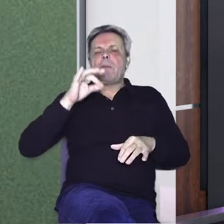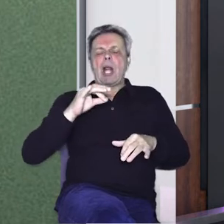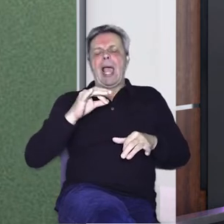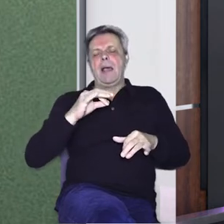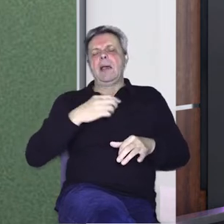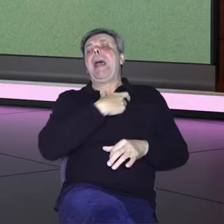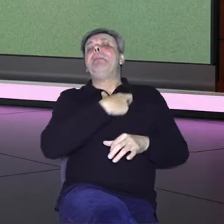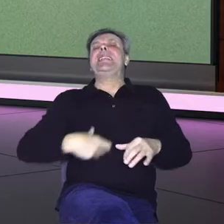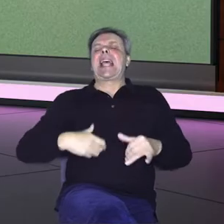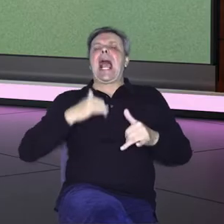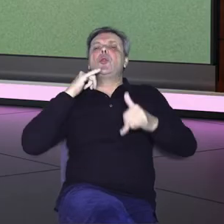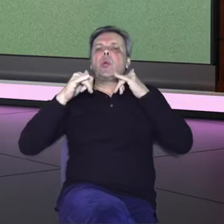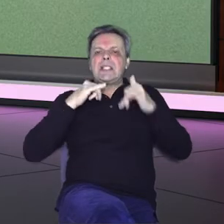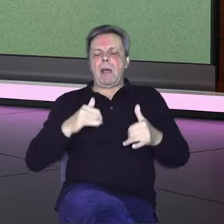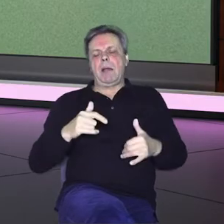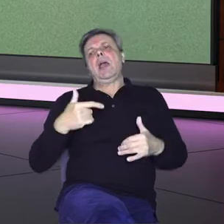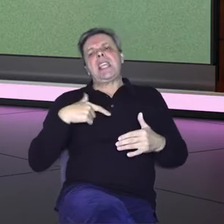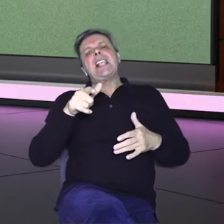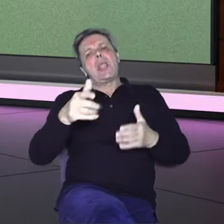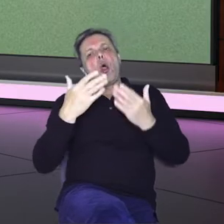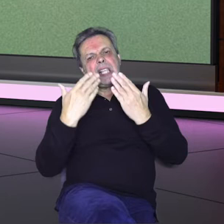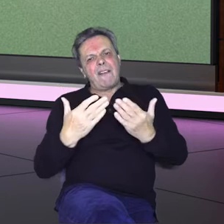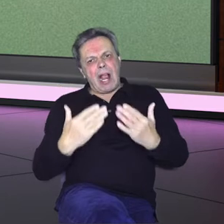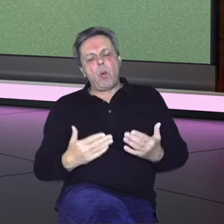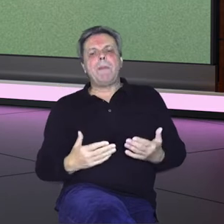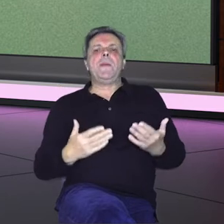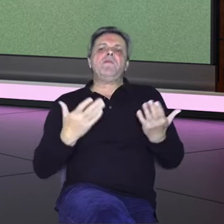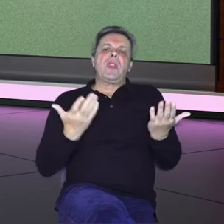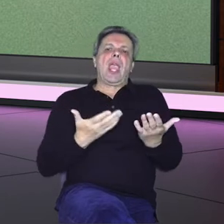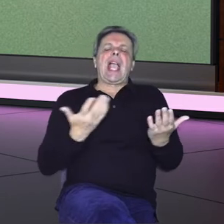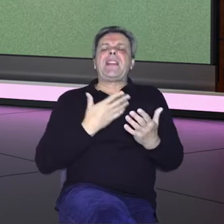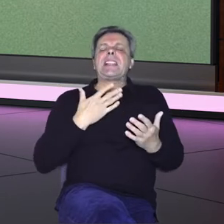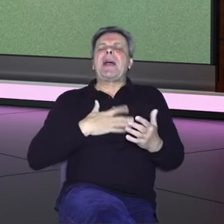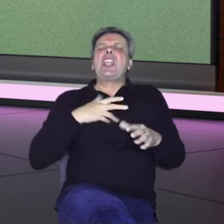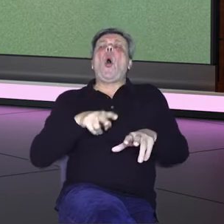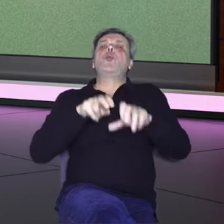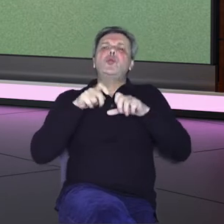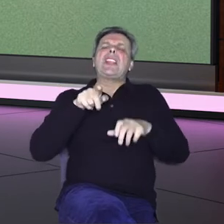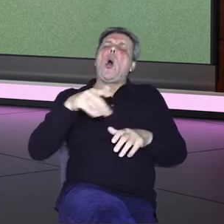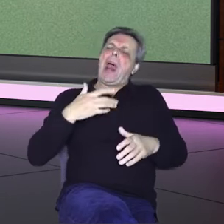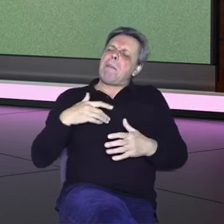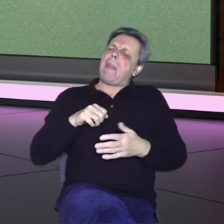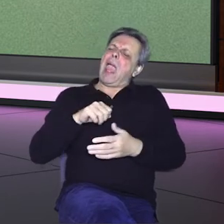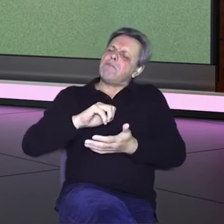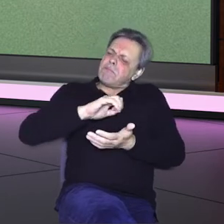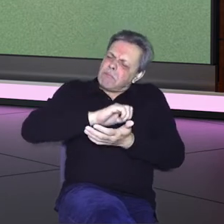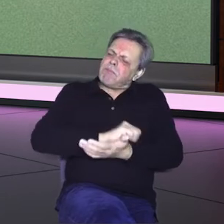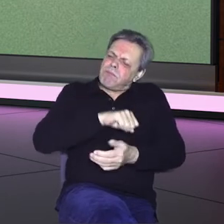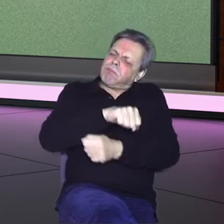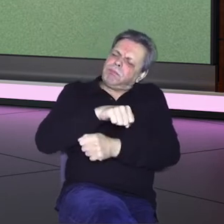turizma Hrvatske, koju se, naravno, jako zahvaljujem jer je bila tu cijelo vrijeme kad sam god htio odustati jer je bilo teško uskladiti